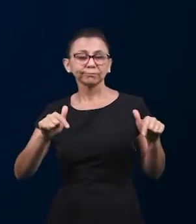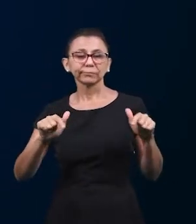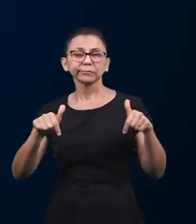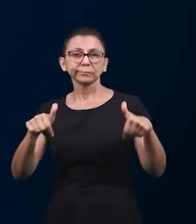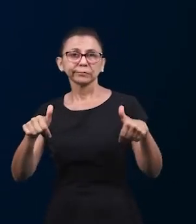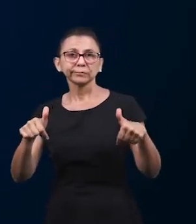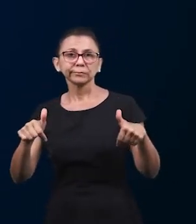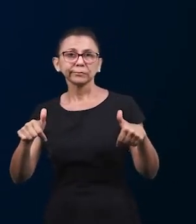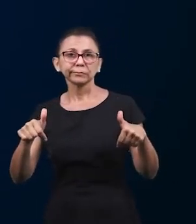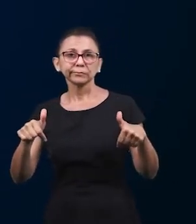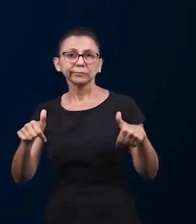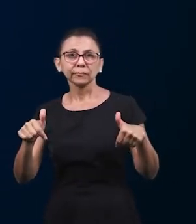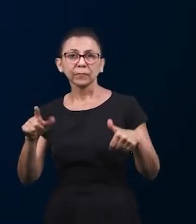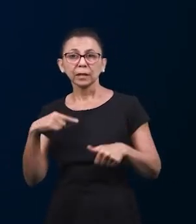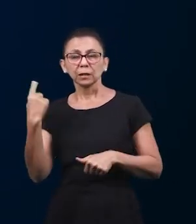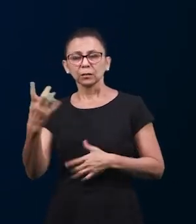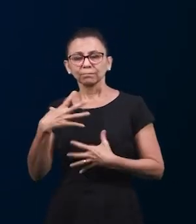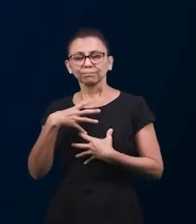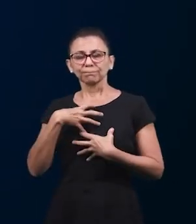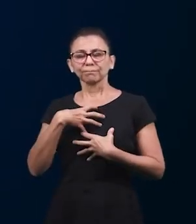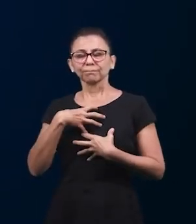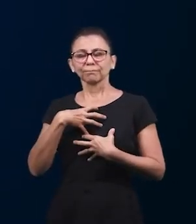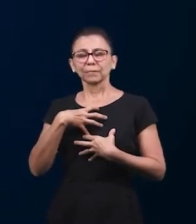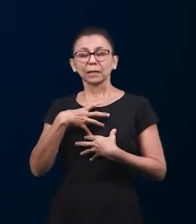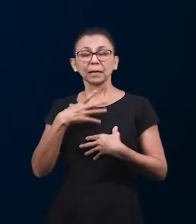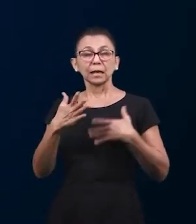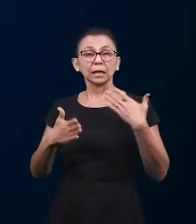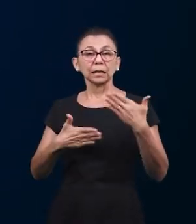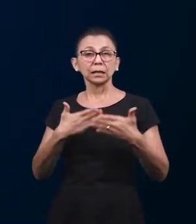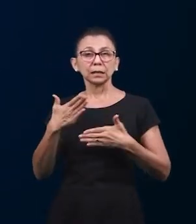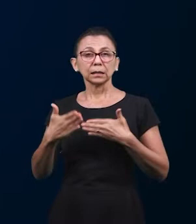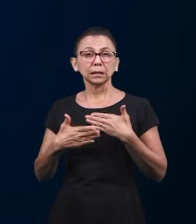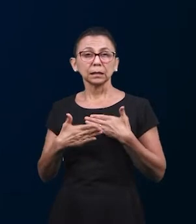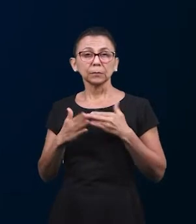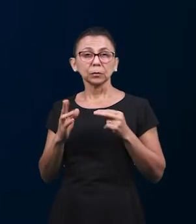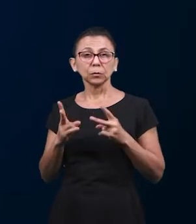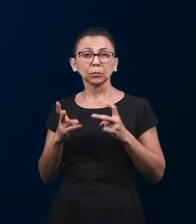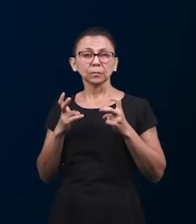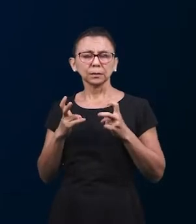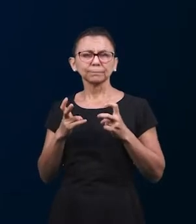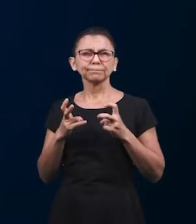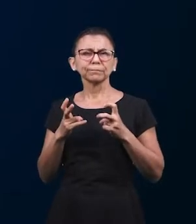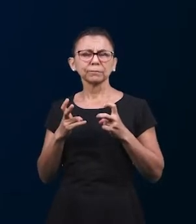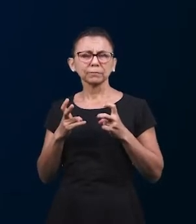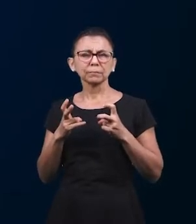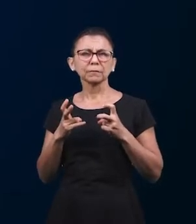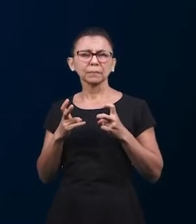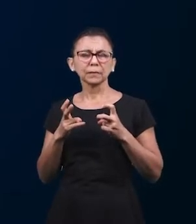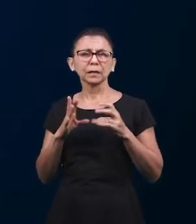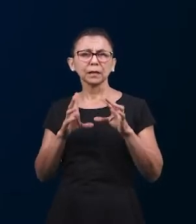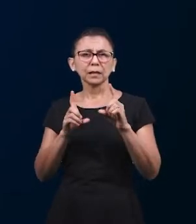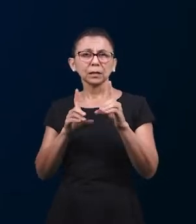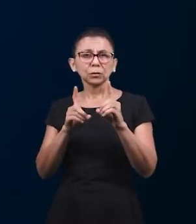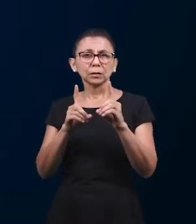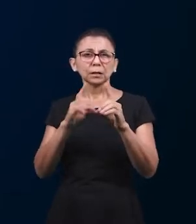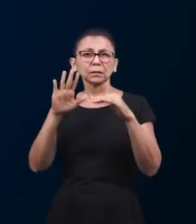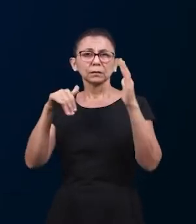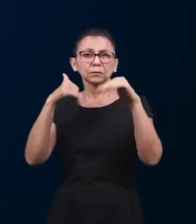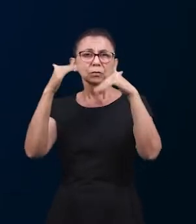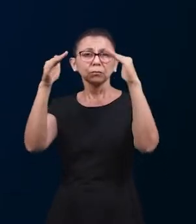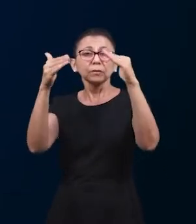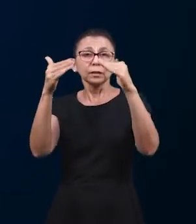тайны и секреты Слова Божия. И мы видим всю глубину учения, доктрины, которые